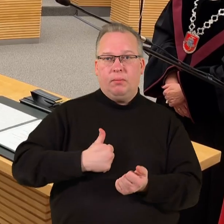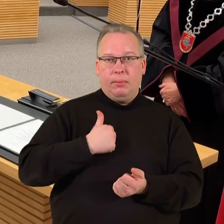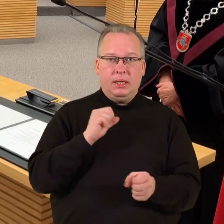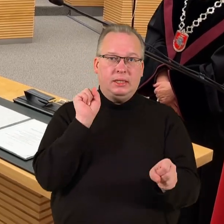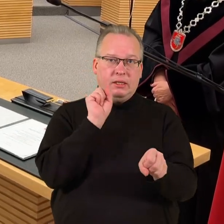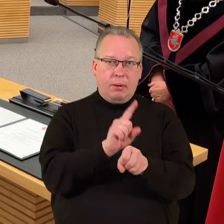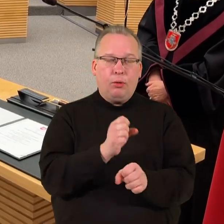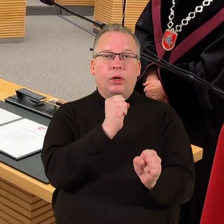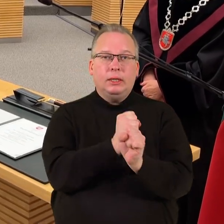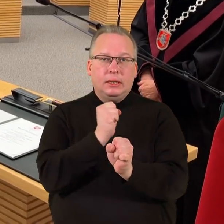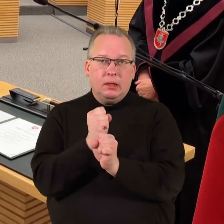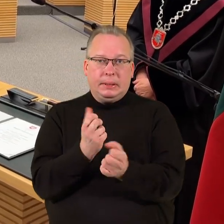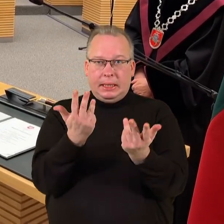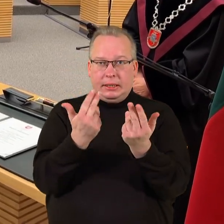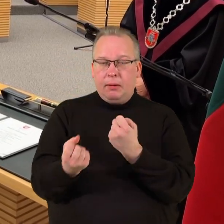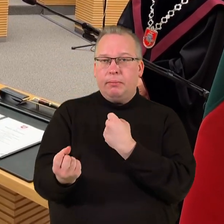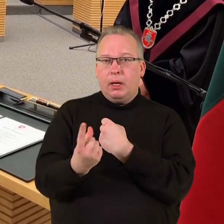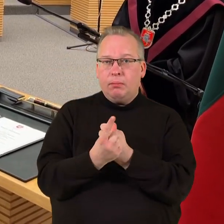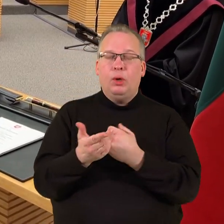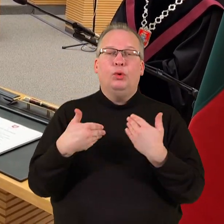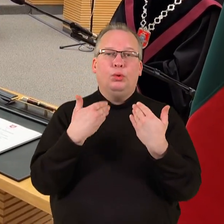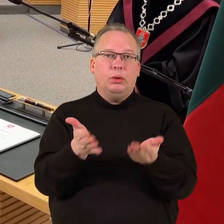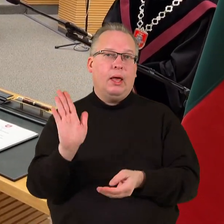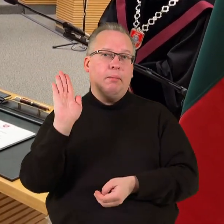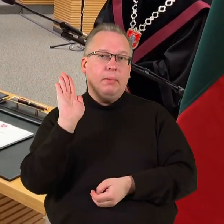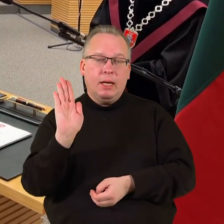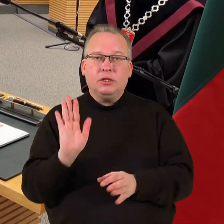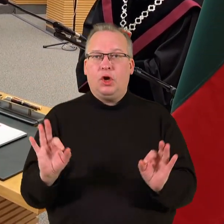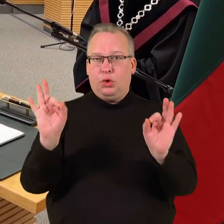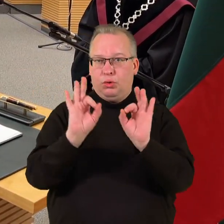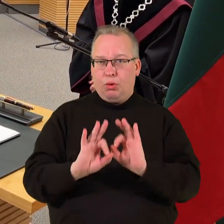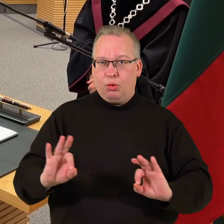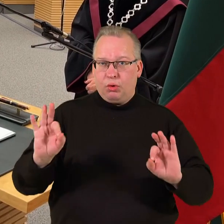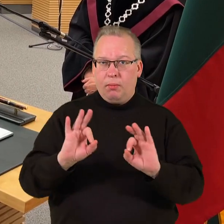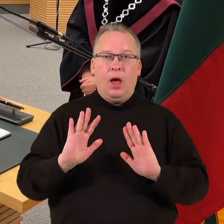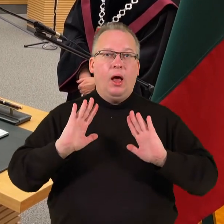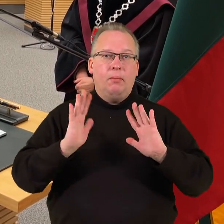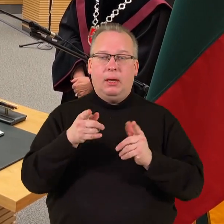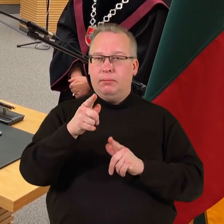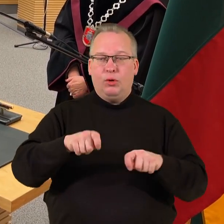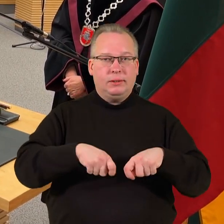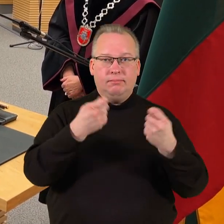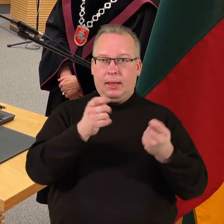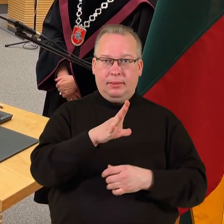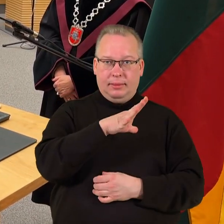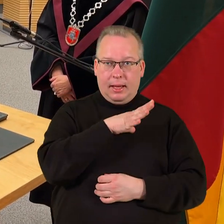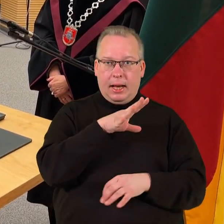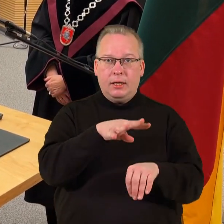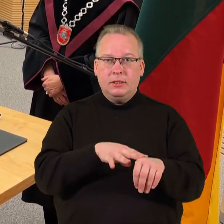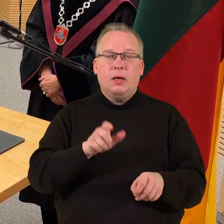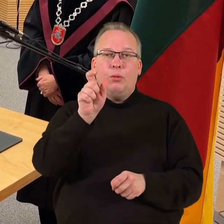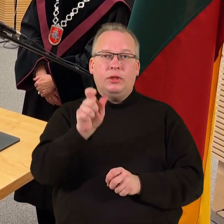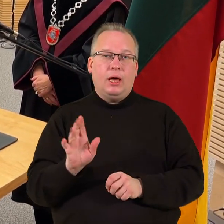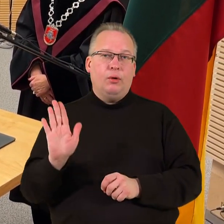įsiparygoja veikti taip, kaip įparygoja duota priesaiką ir jokiomis aplinkybėmis jos nesulaužyti. Iš Seimo nario